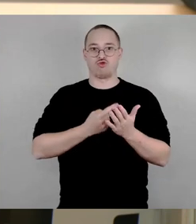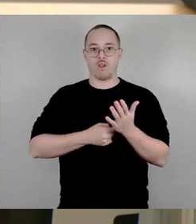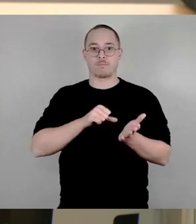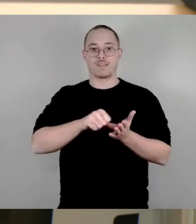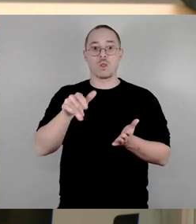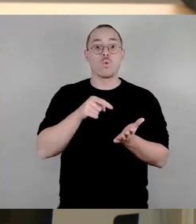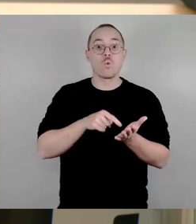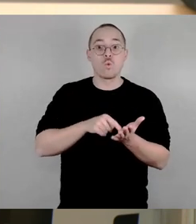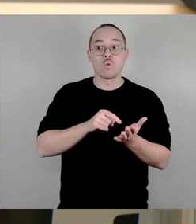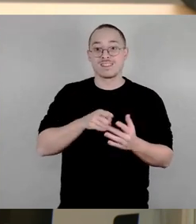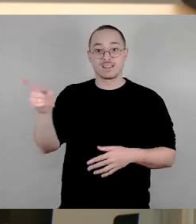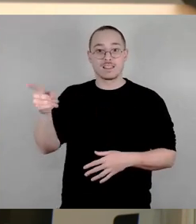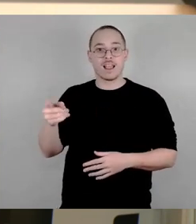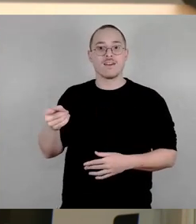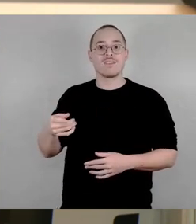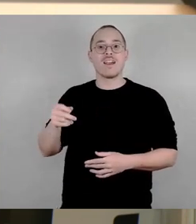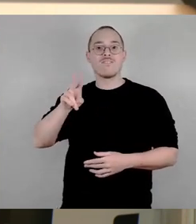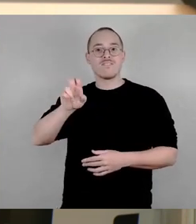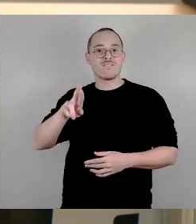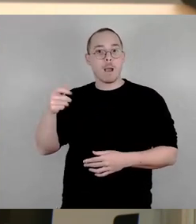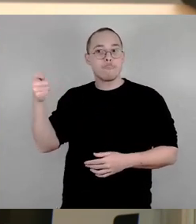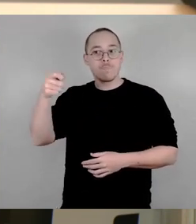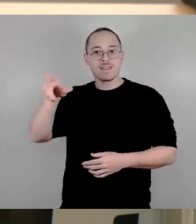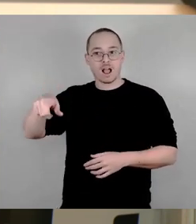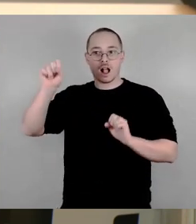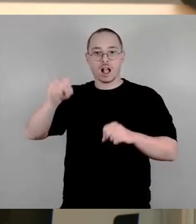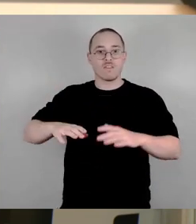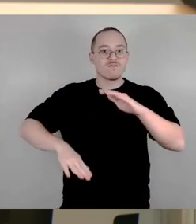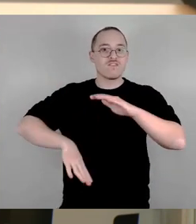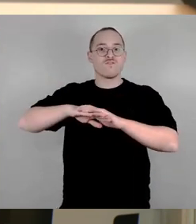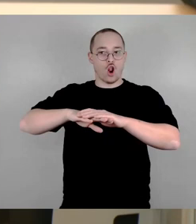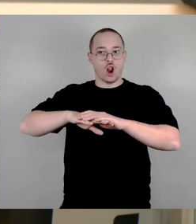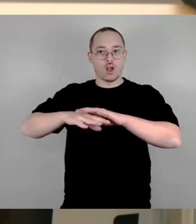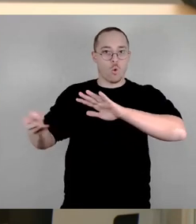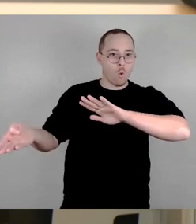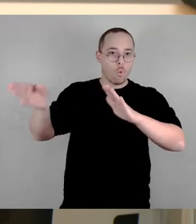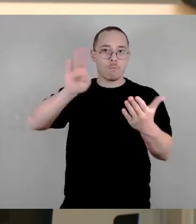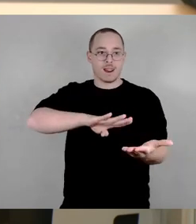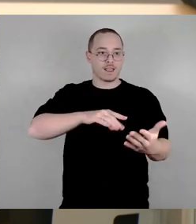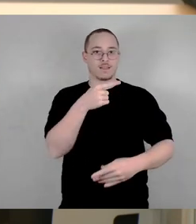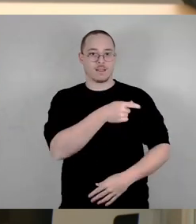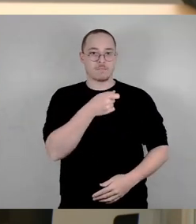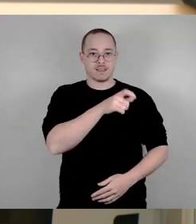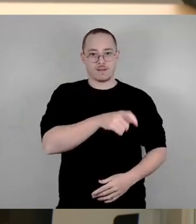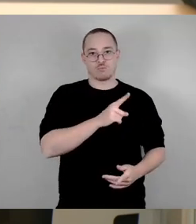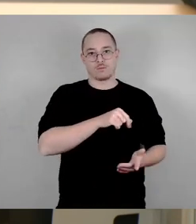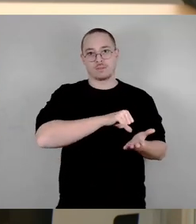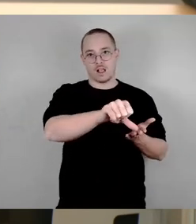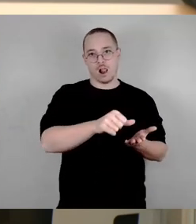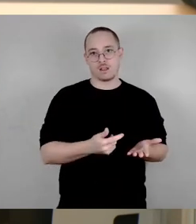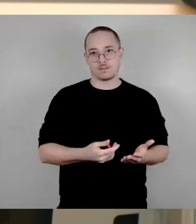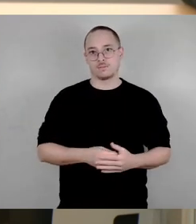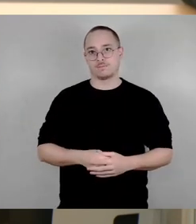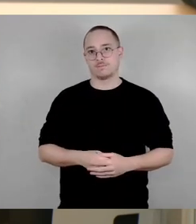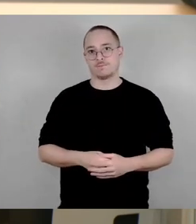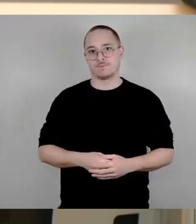vollumfänglich umlegen. Eine deutliche Erhöhung der ohnehin schon sehr hohen Mieten in unserer Stadt wäre die Folge.